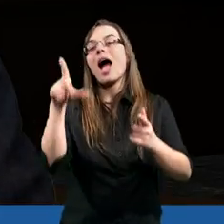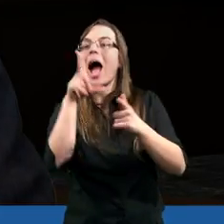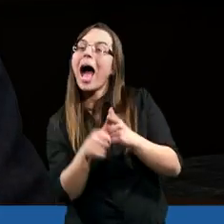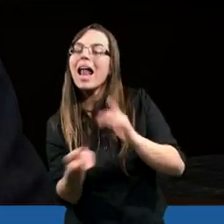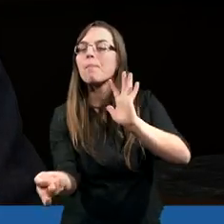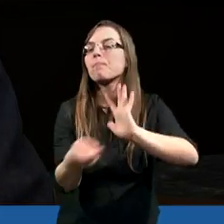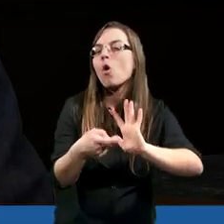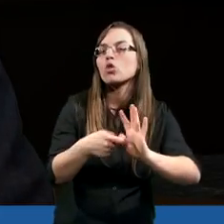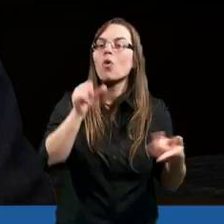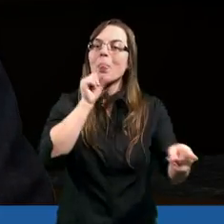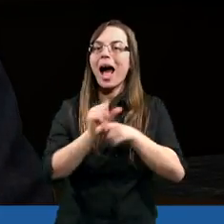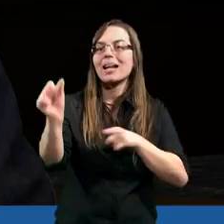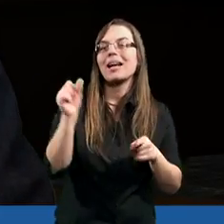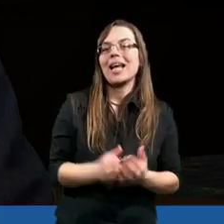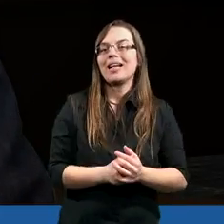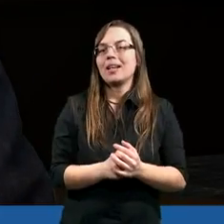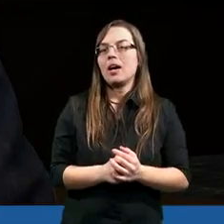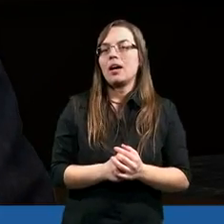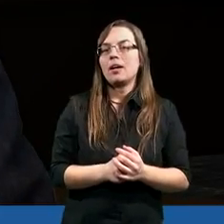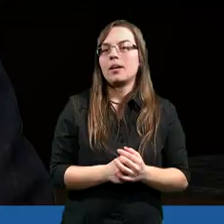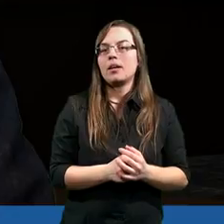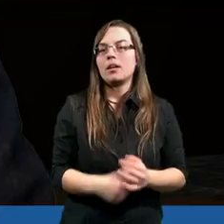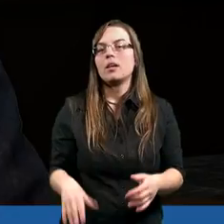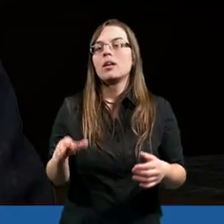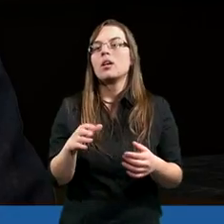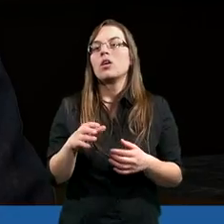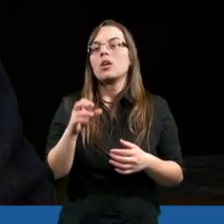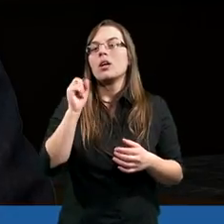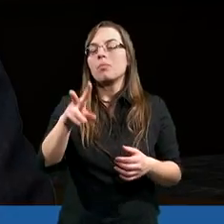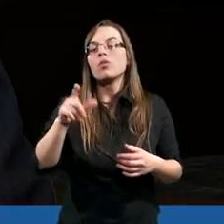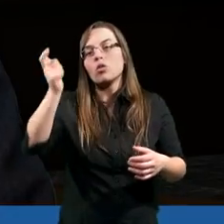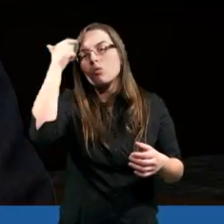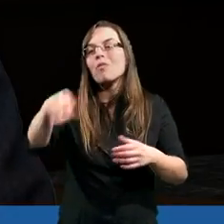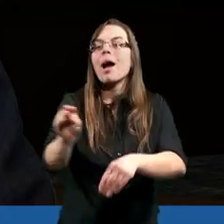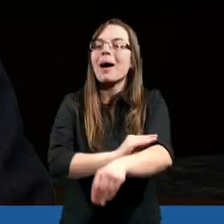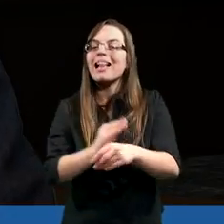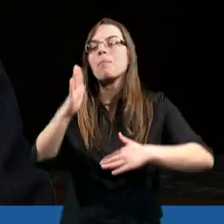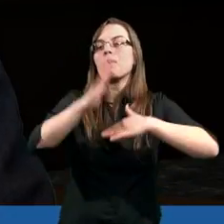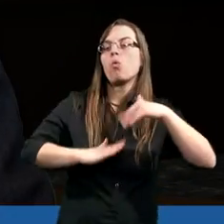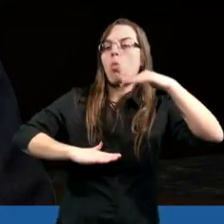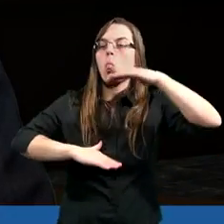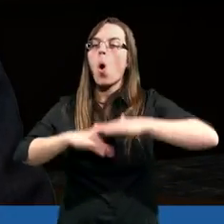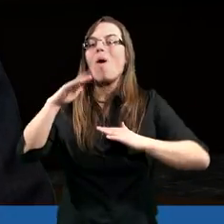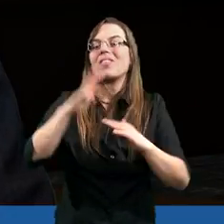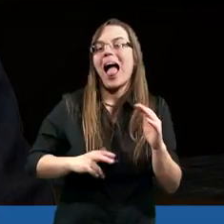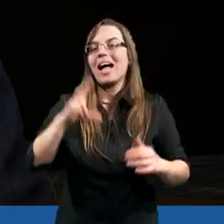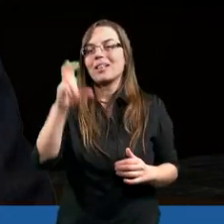ale pożądana jest lepsza grupa materiałów budowlanych.